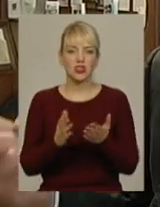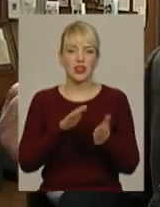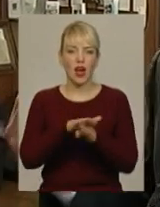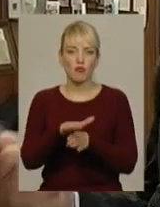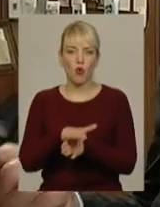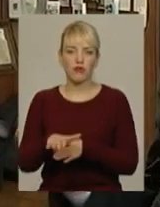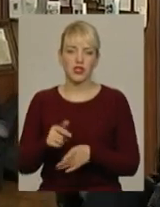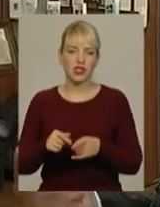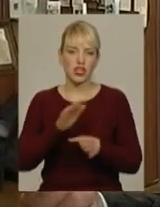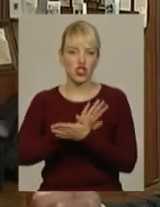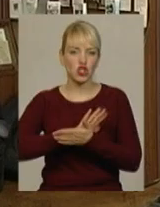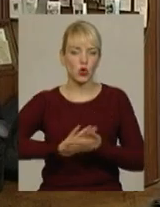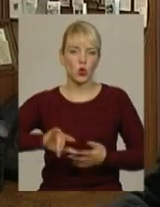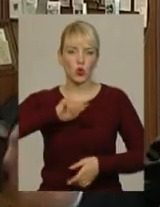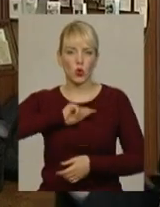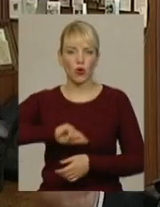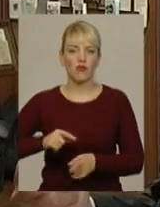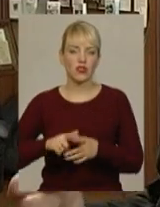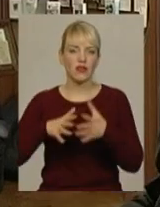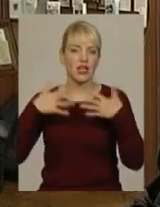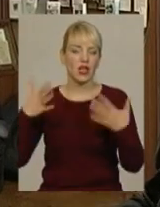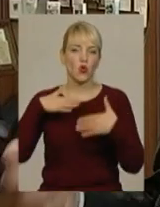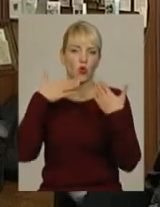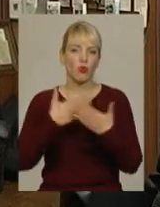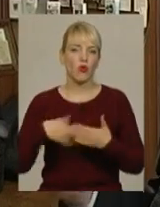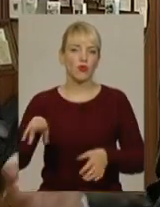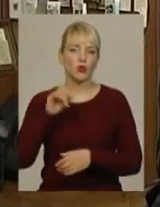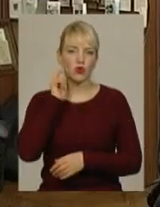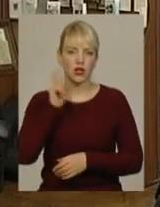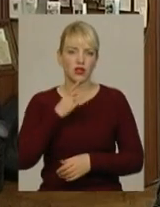чистотою, духовністю, такою великою любов'ю до України.